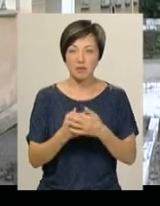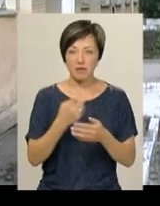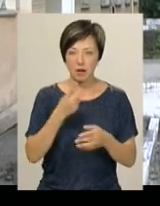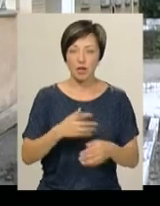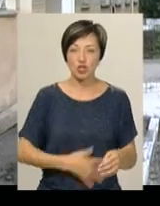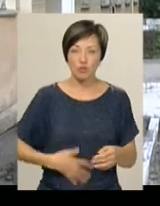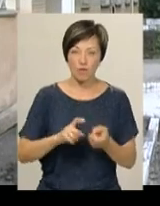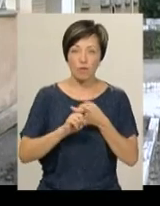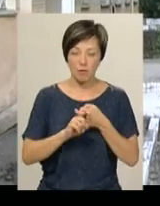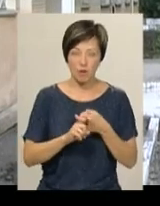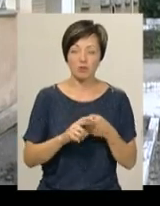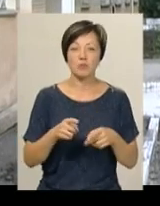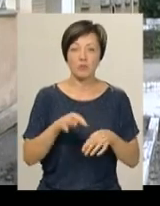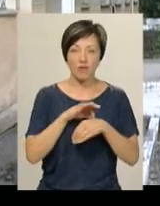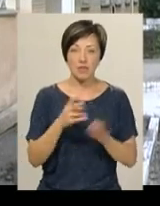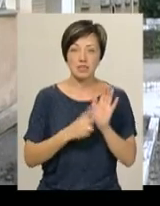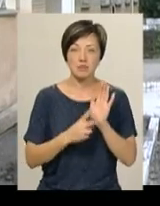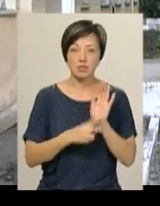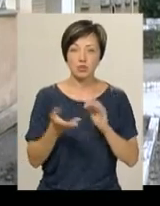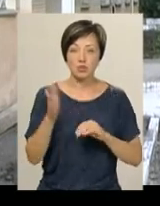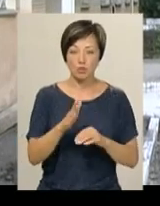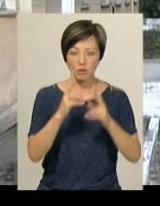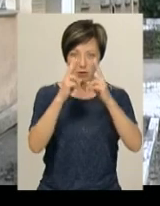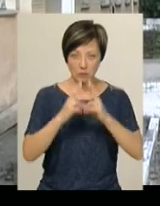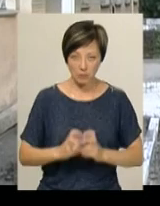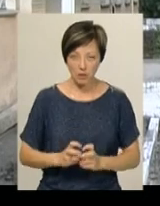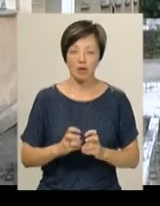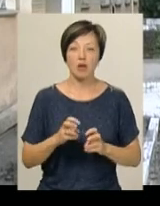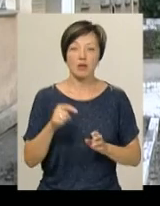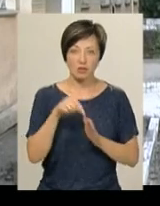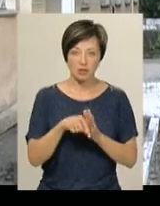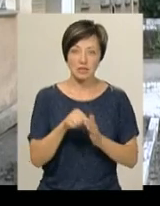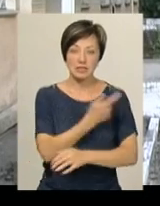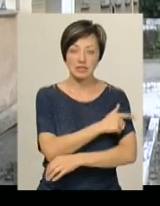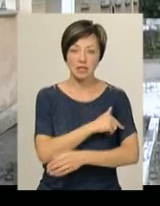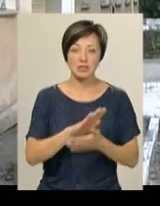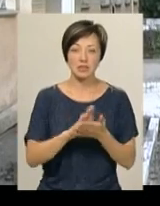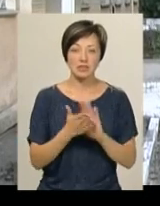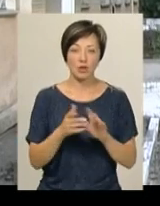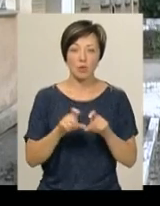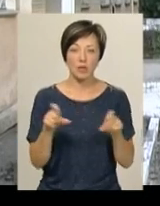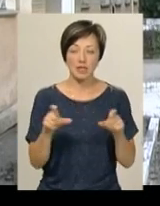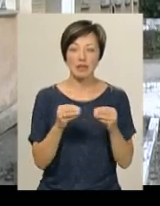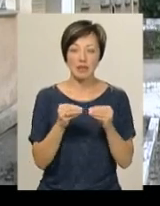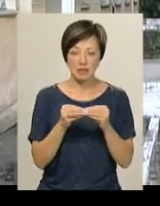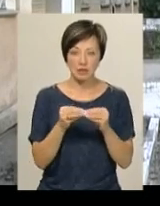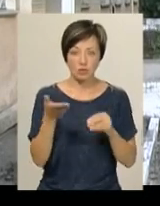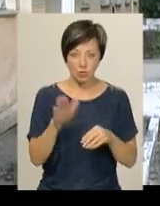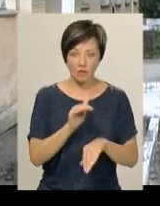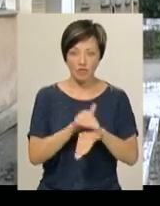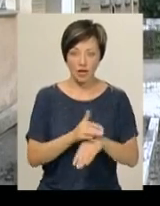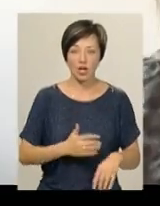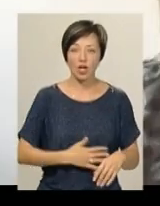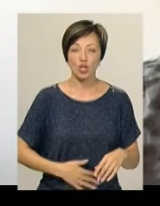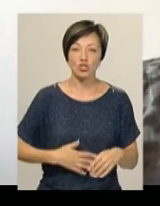кишкову паличку. Ми провели 70 змивів, які говорять про санітарний стан, скажімо, до об'єкту. І в 10 змивах виявили на